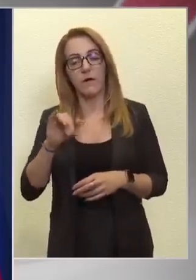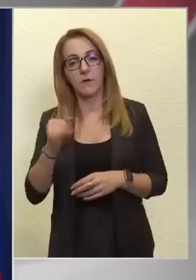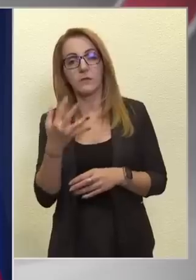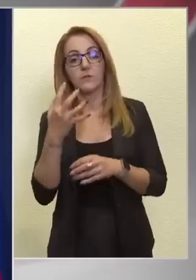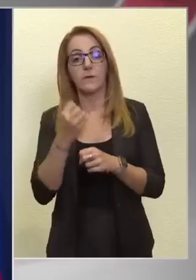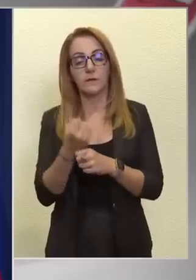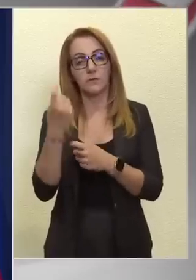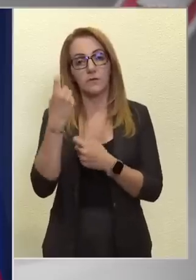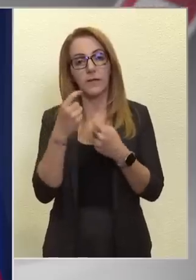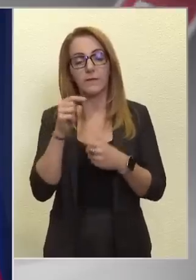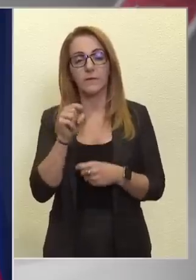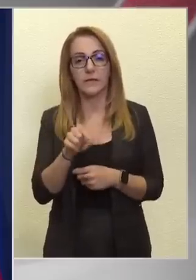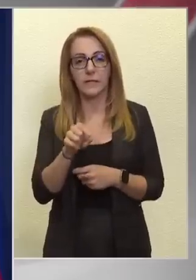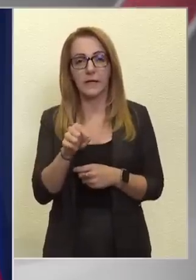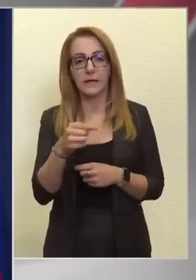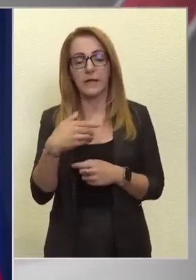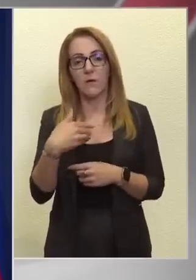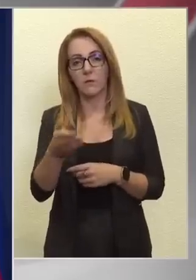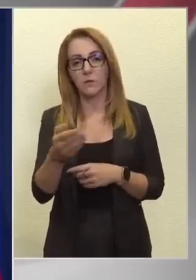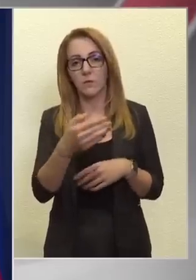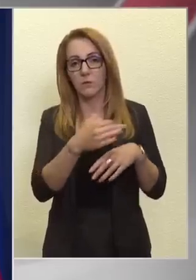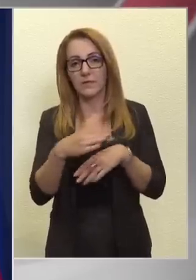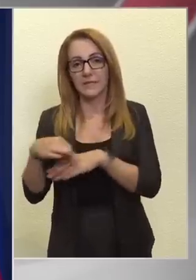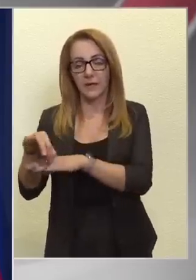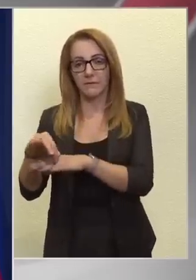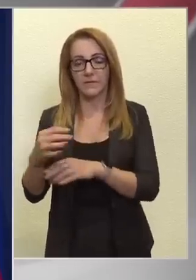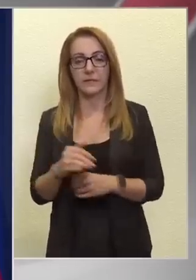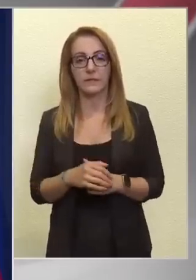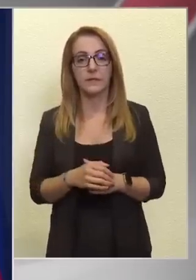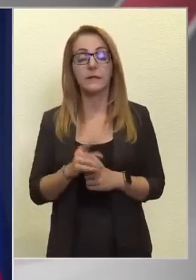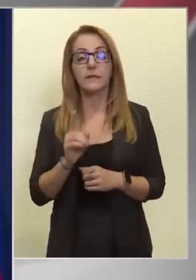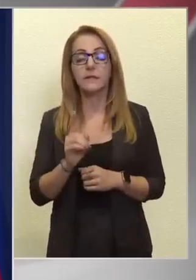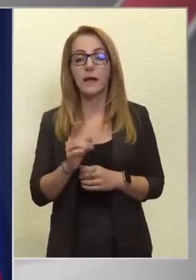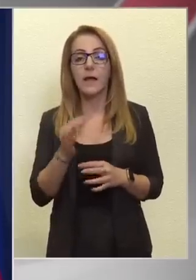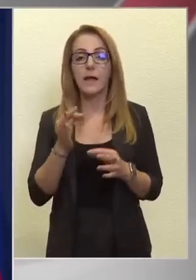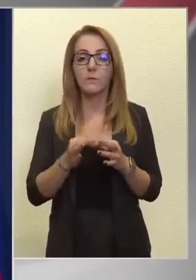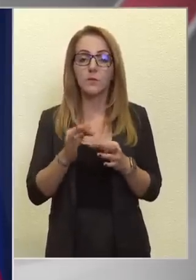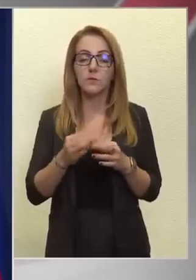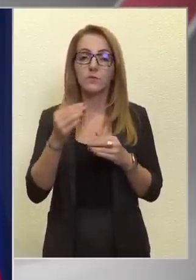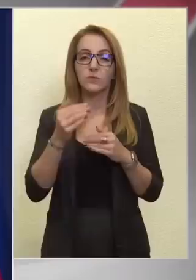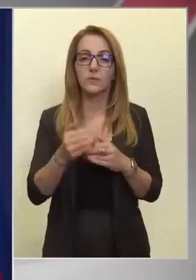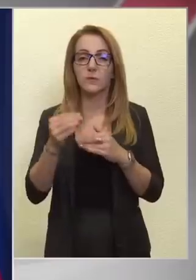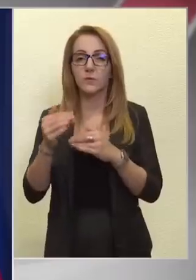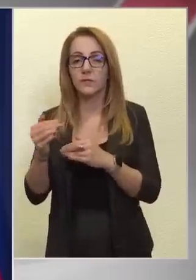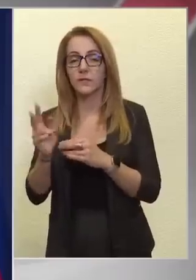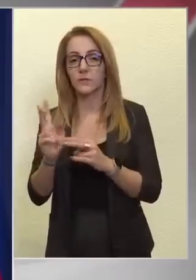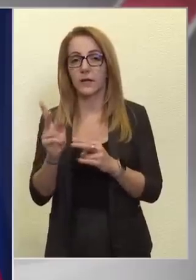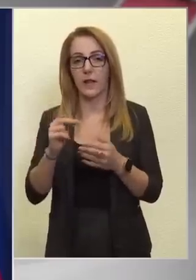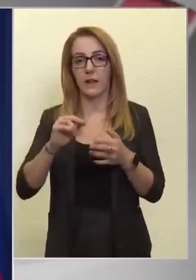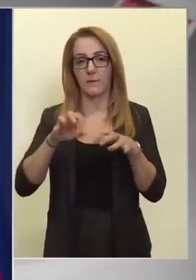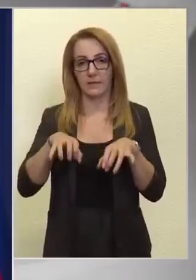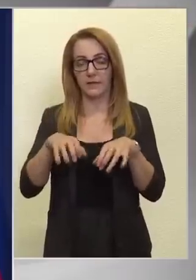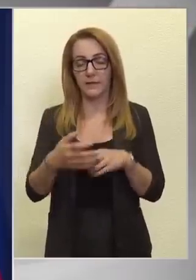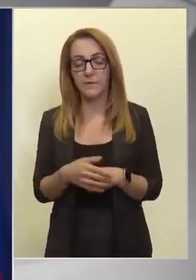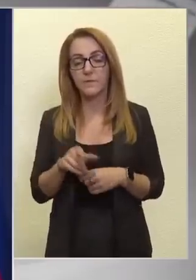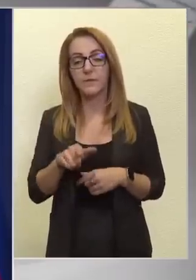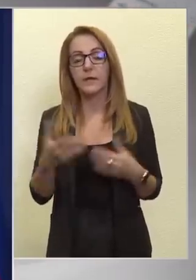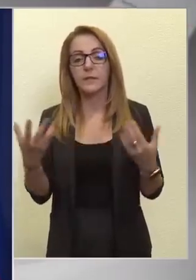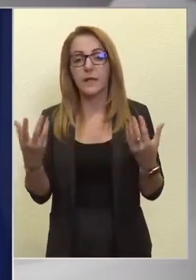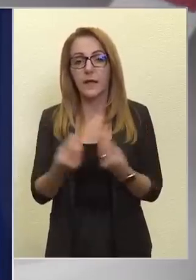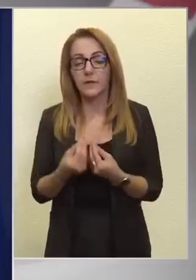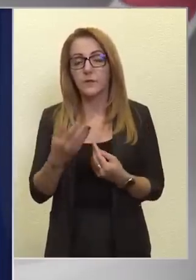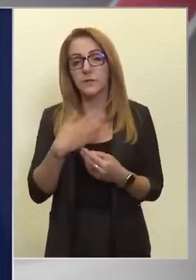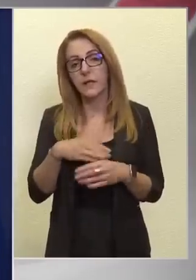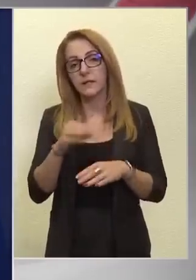azt a véleményemet, hogy az ársakákat előbb-utóbb ki kell vezetni, de azért a pontos időzítést azért meg kell tenni. Ezzel együtt azért